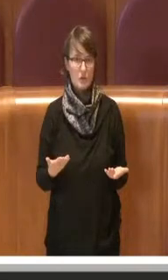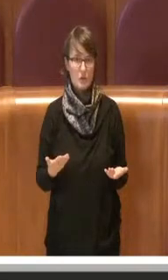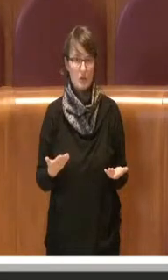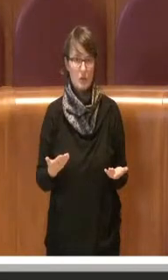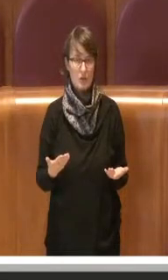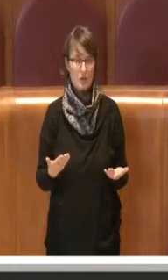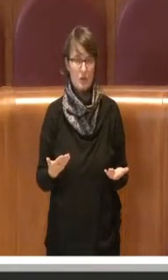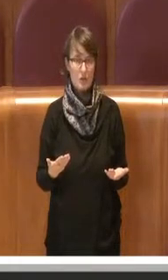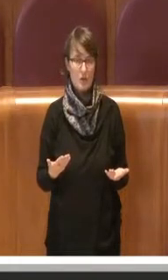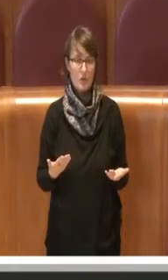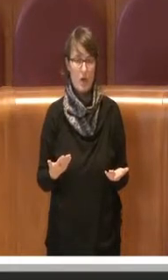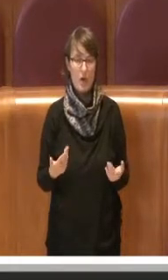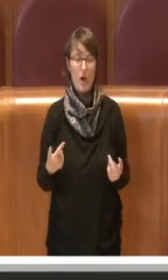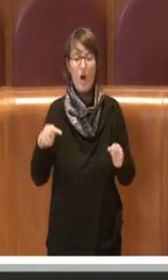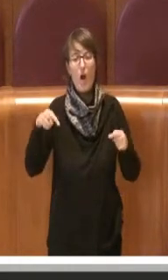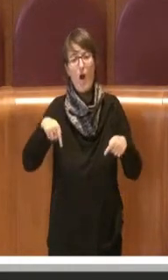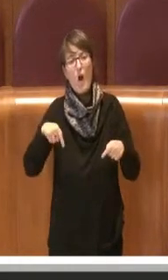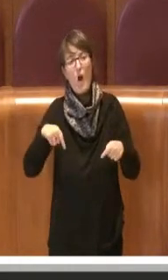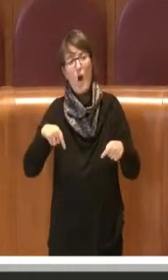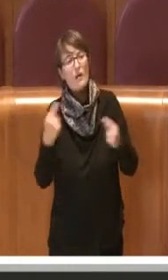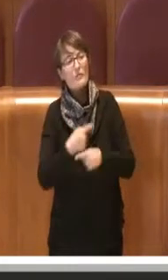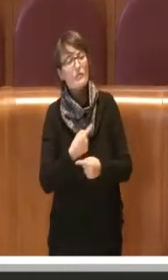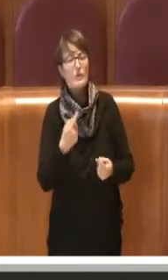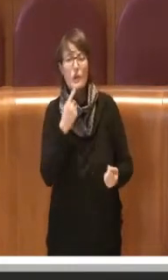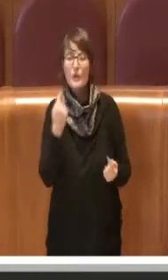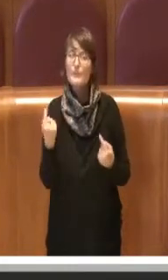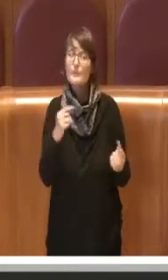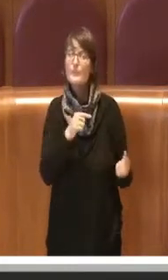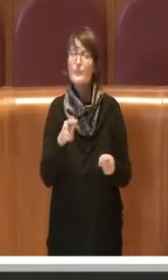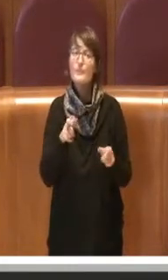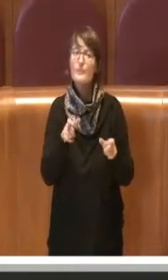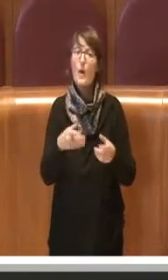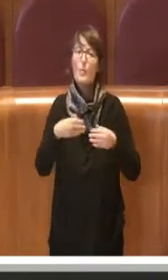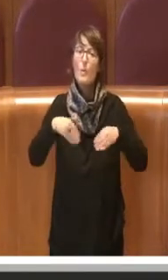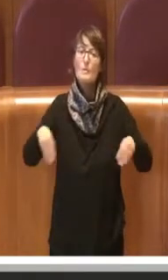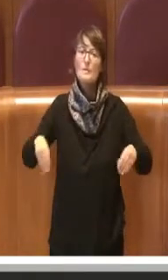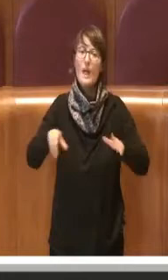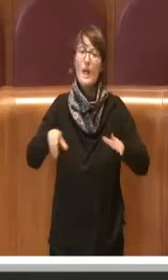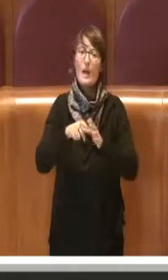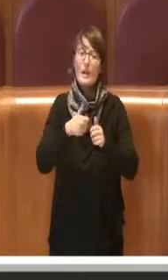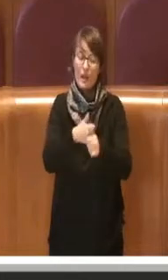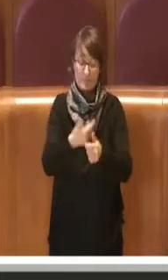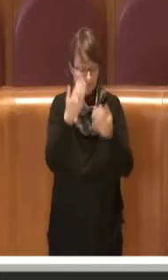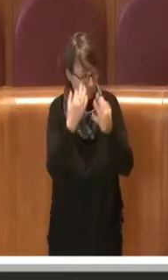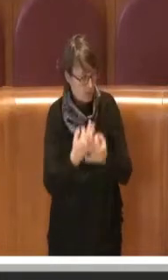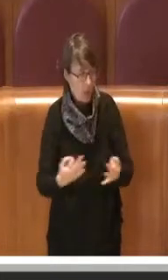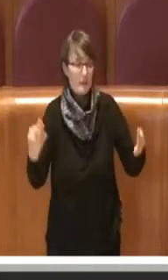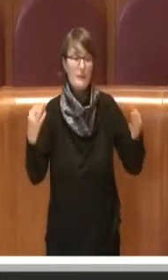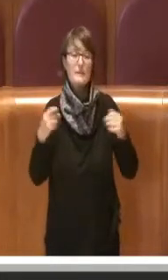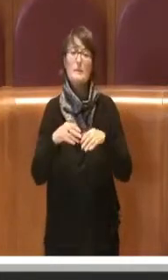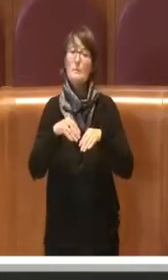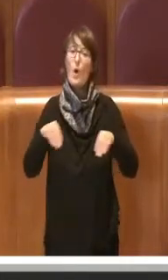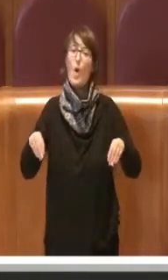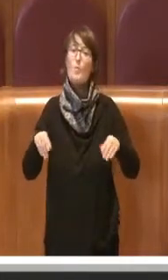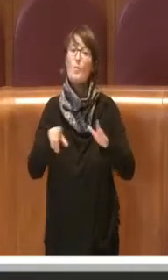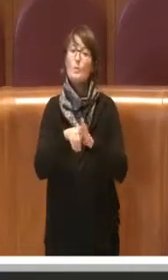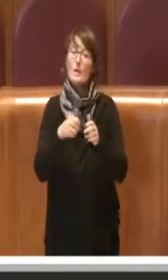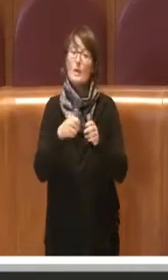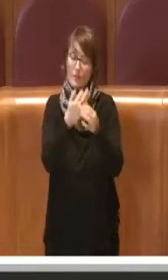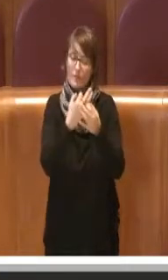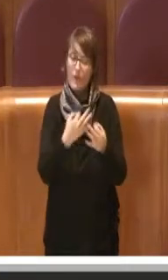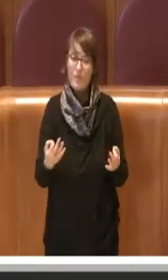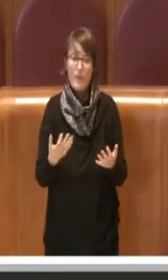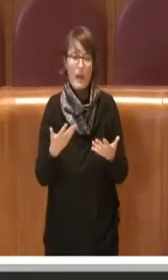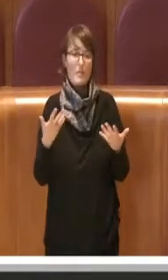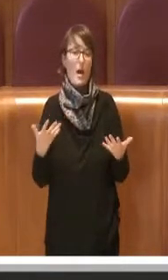E oggi invece parliamo del museo della legalità, benissimo, parliamo del museo della legalità, ma ricordiamo anche quanto fatto